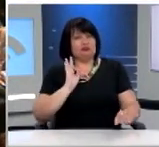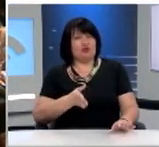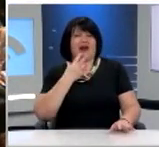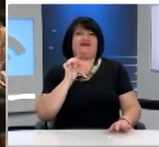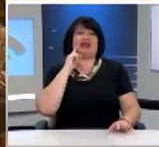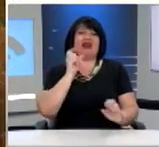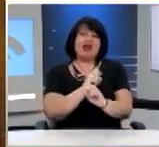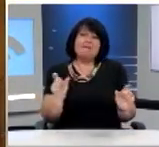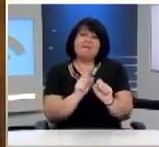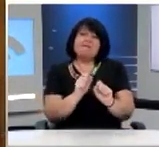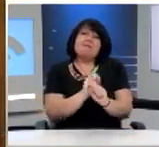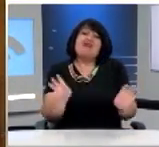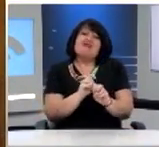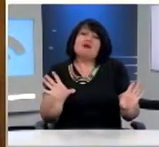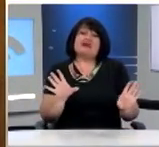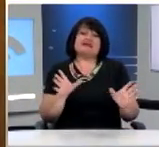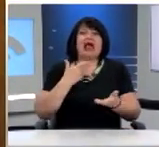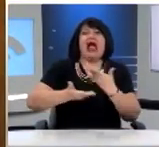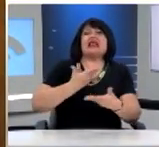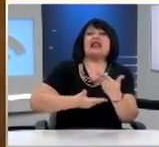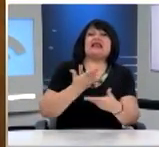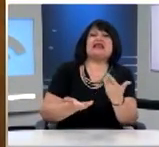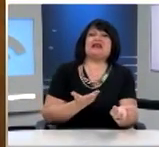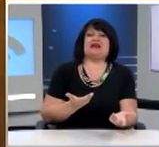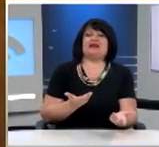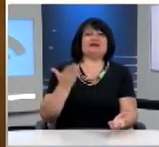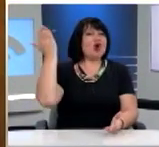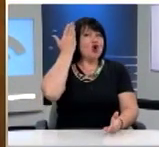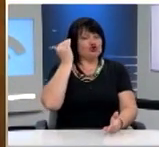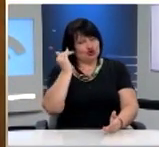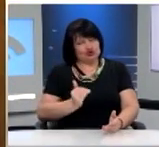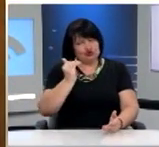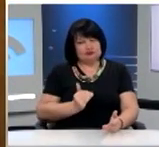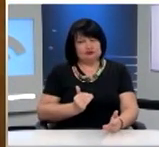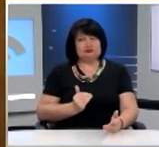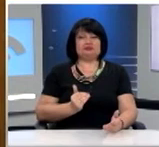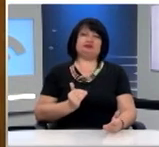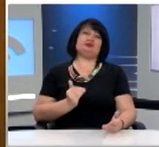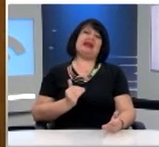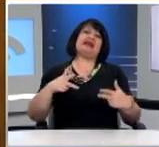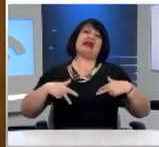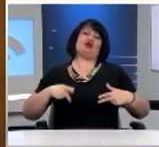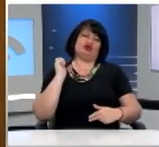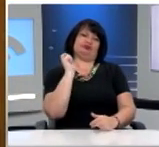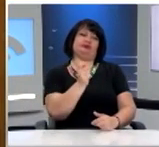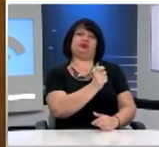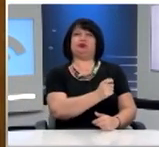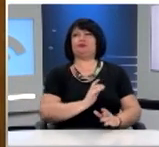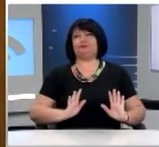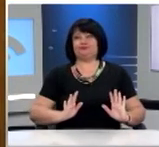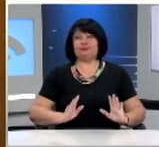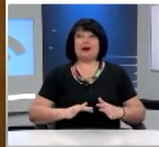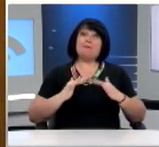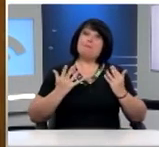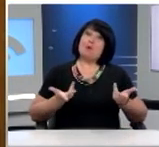ευκαιρία να προβάλλουν μηνύματα αλληλεγγύης των οποίων το κόστος είτε θα είναι μειωμένο είτε θα καλύβεται ολοκληρωτικά από το κράτος. Πώς